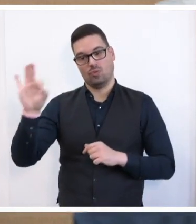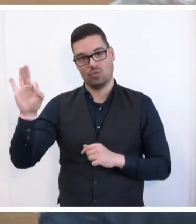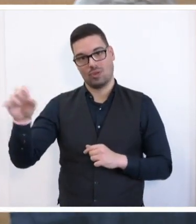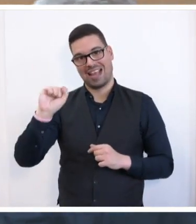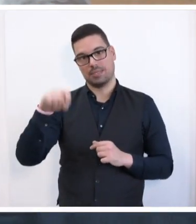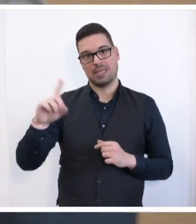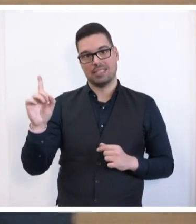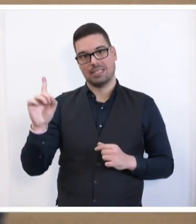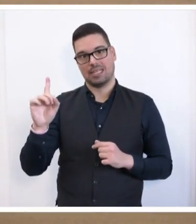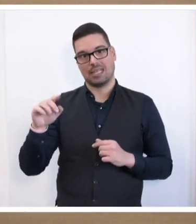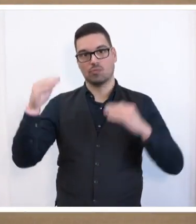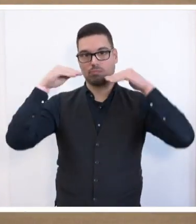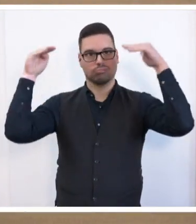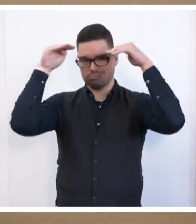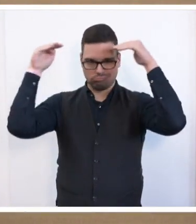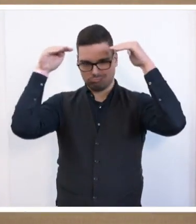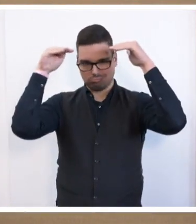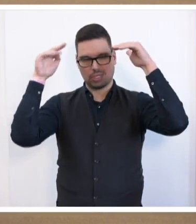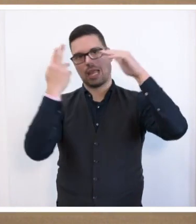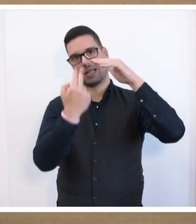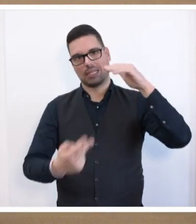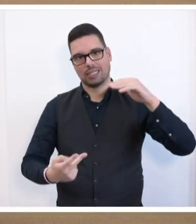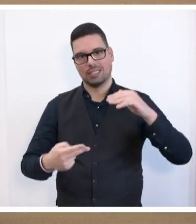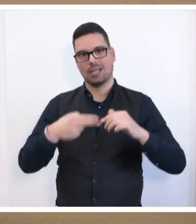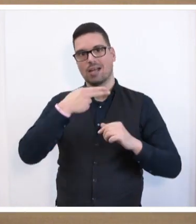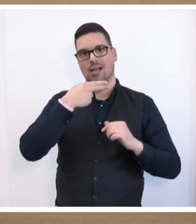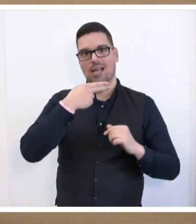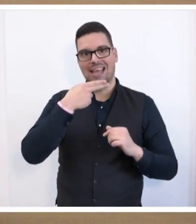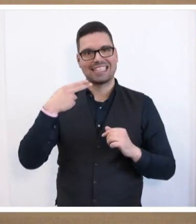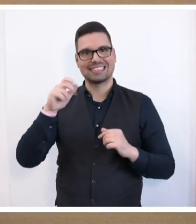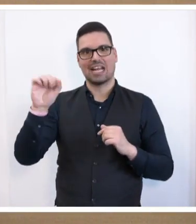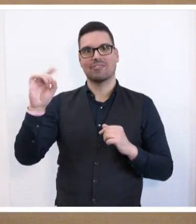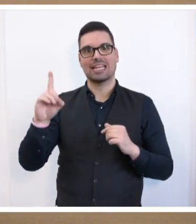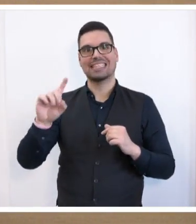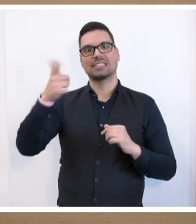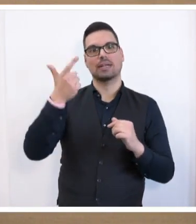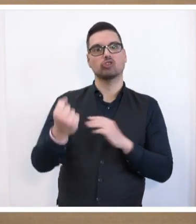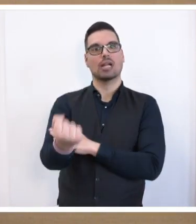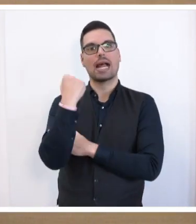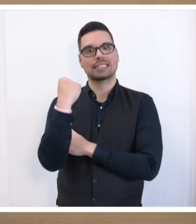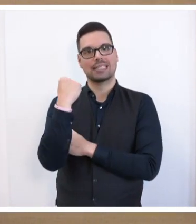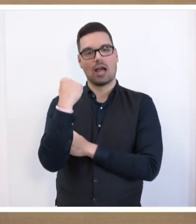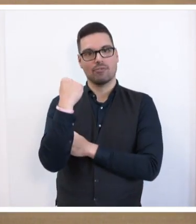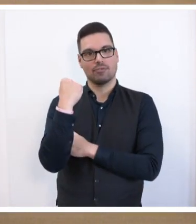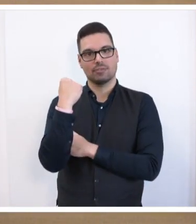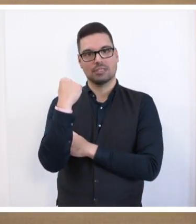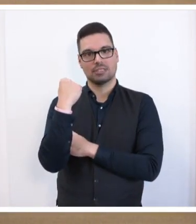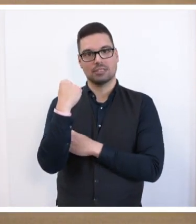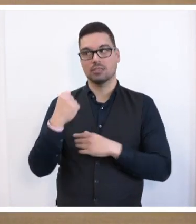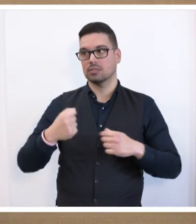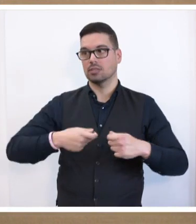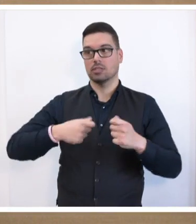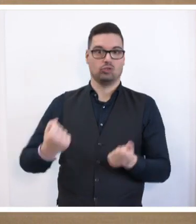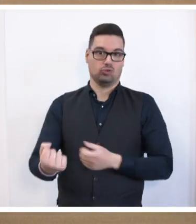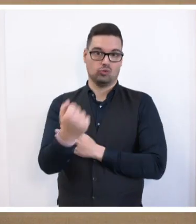der SPD, auf Ertrinken. Die AfD in Hessen die zweitstärkste Kraft. In einem westlichen Bundesland, in einem wirtschaftlich starken